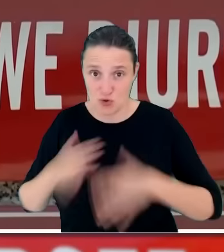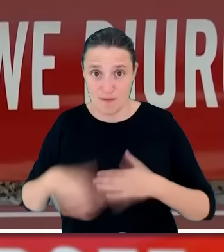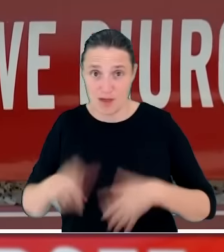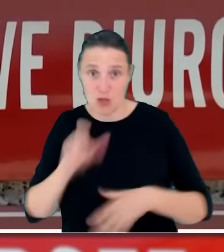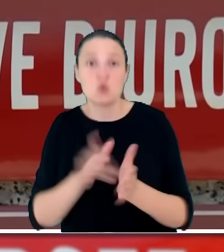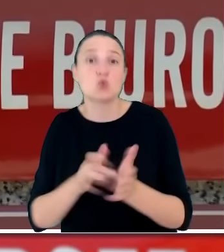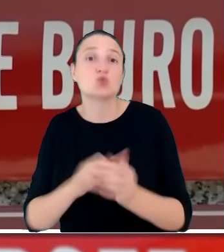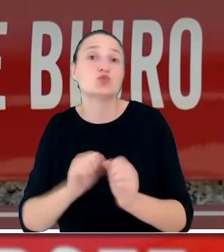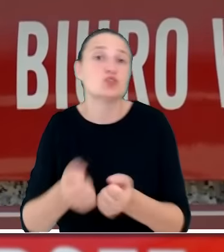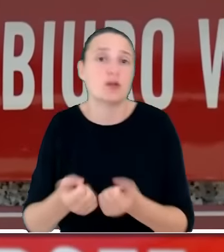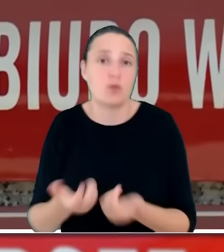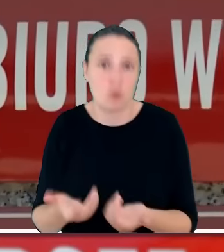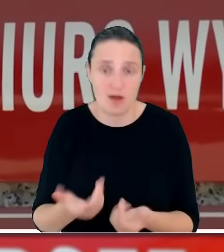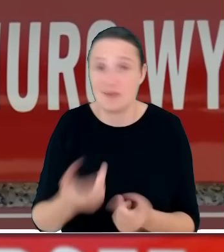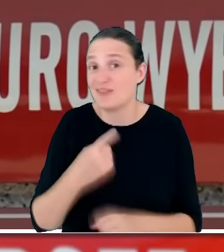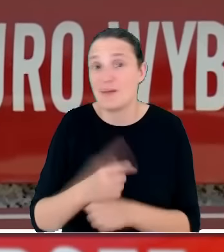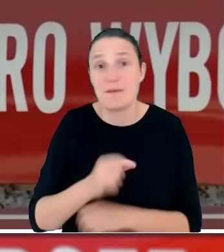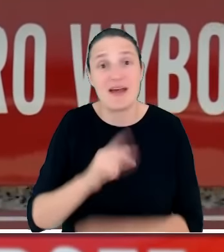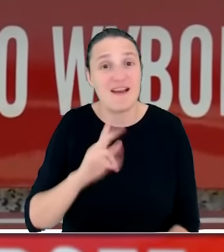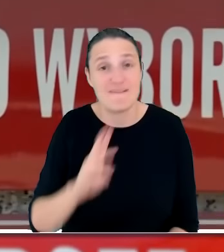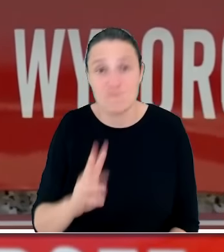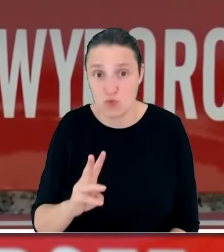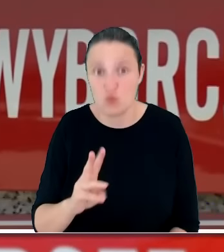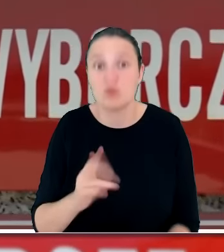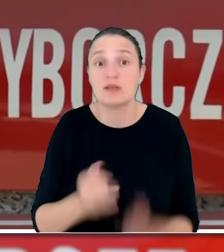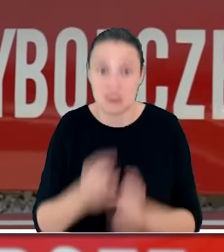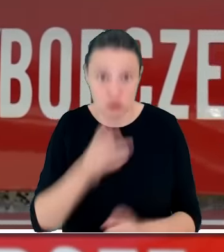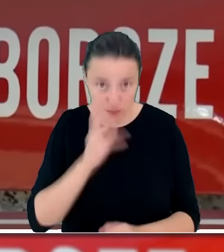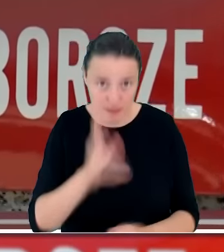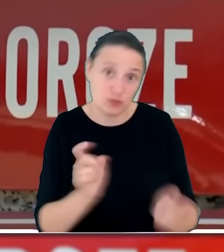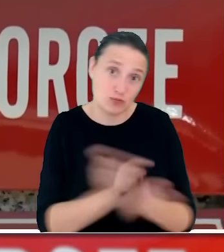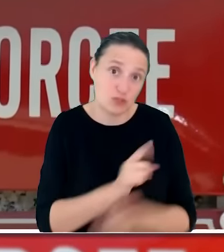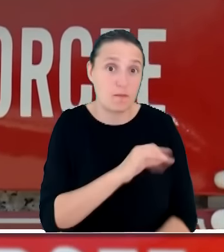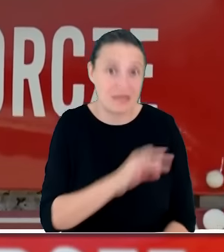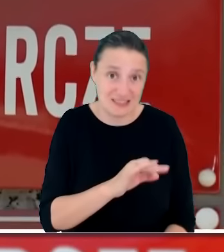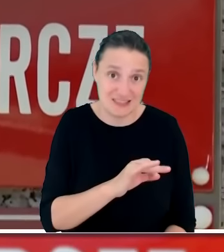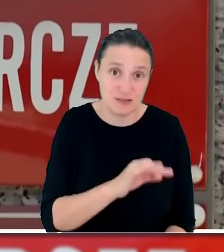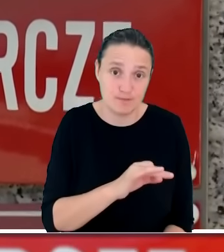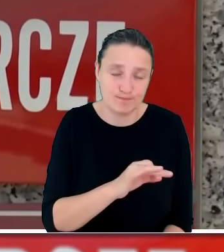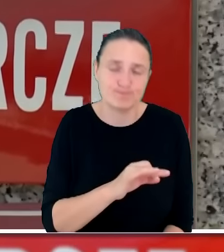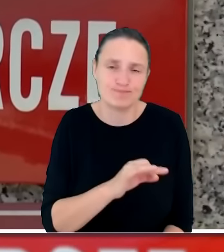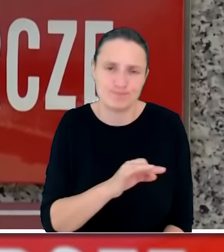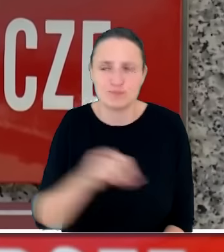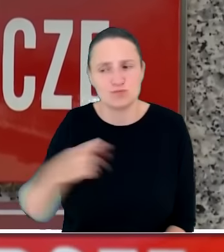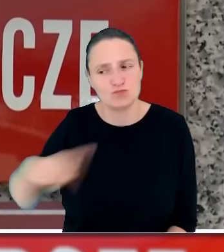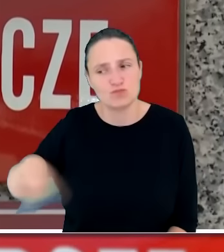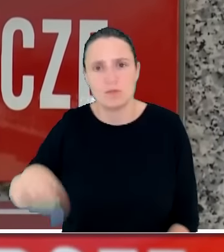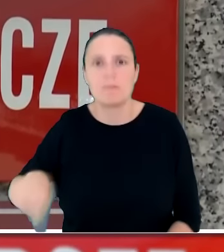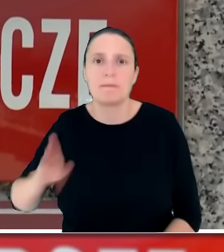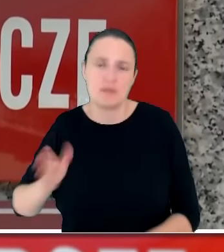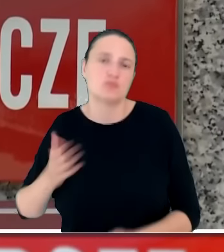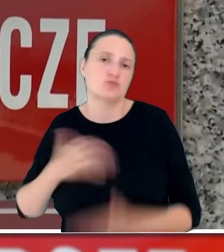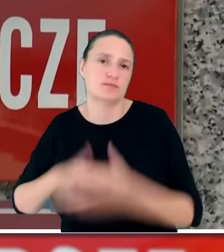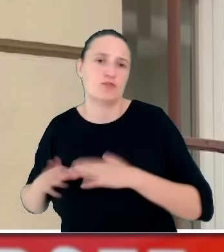robi. ta decyzja PKW, jeżeli ona będzie niekorzystna dla Prawa i Sprawiedliwości, to będzie dla tych osób taką pewną konsekwencją